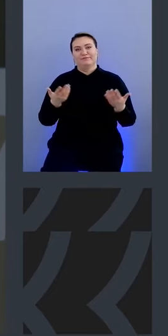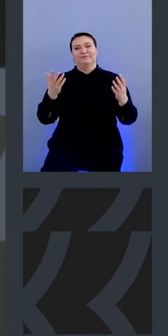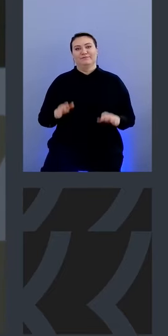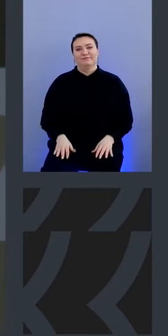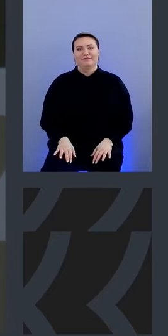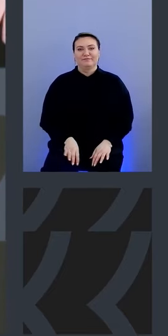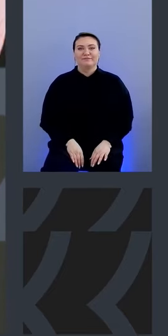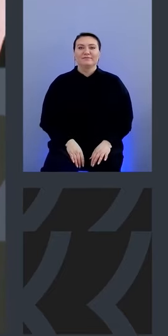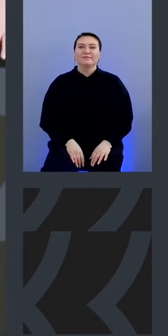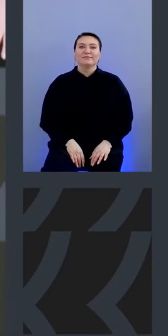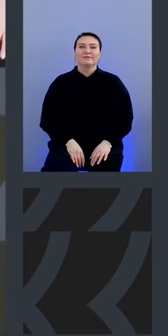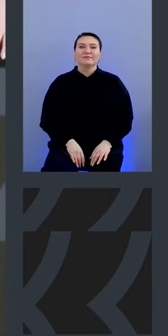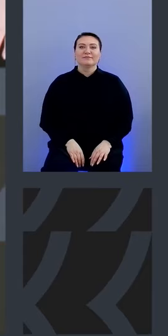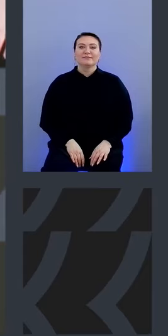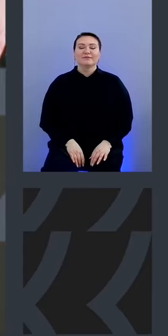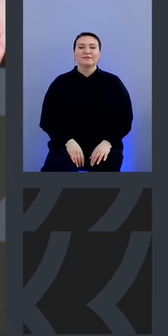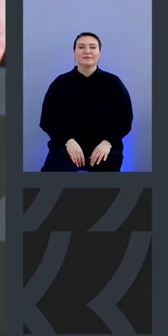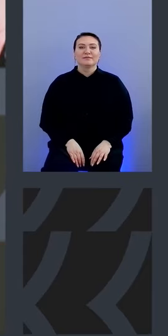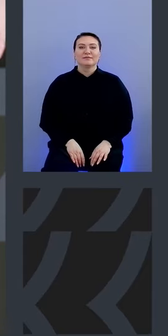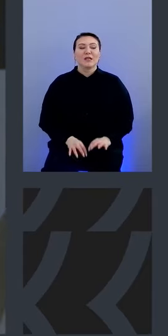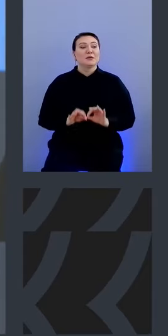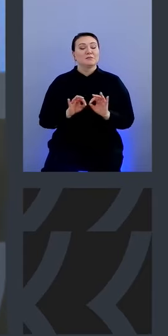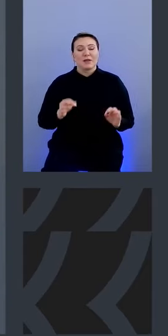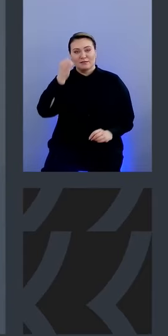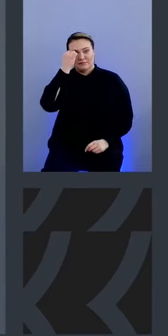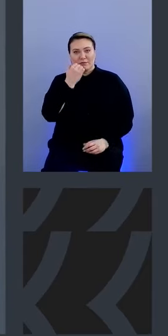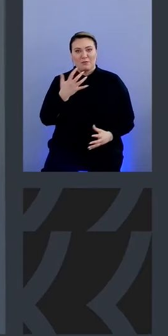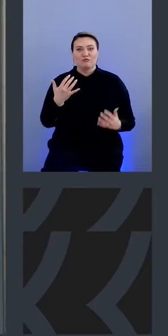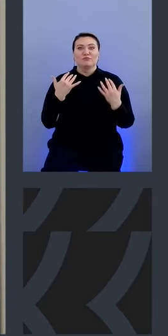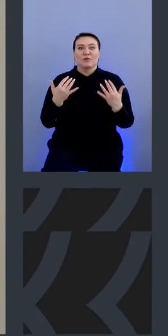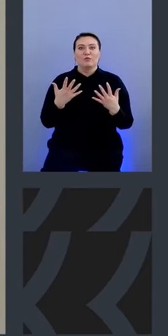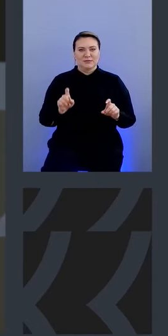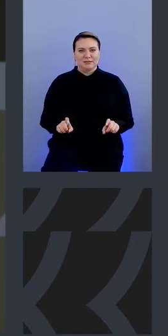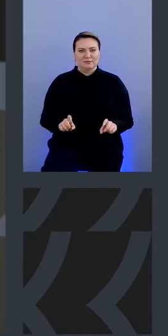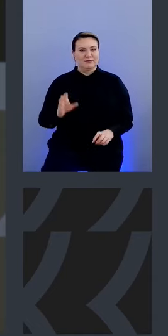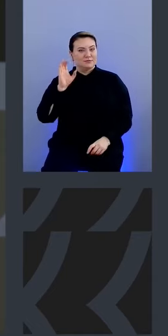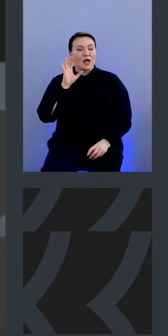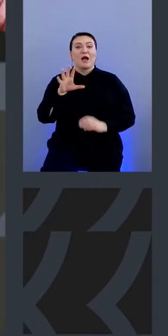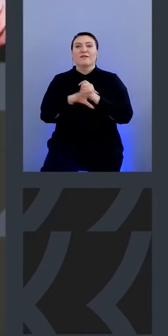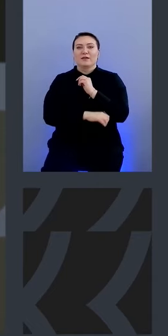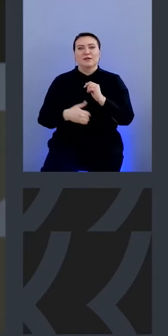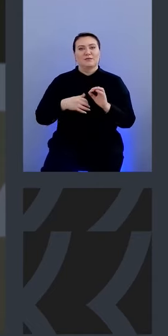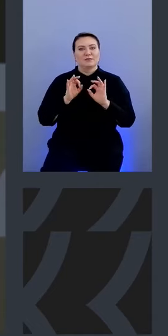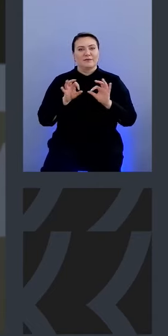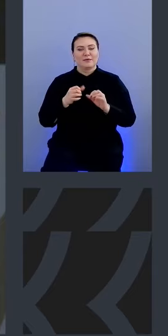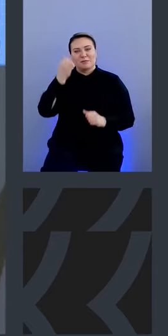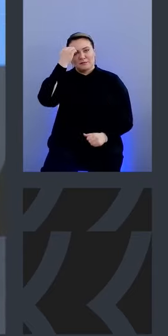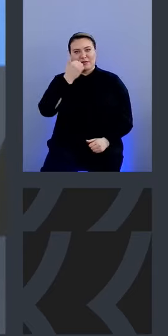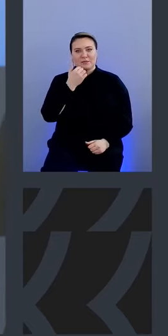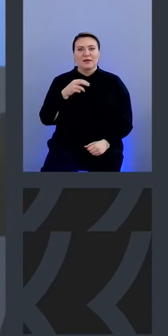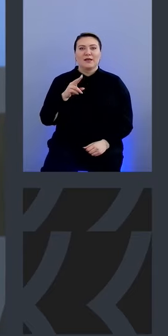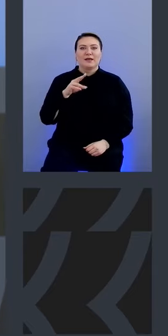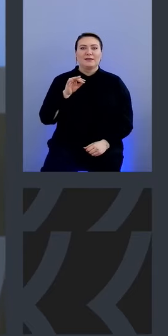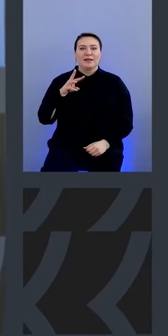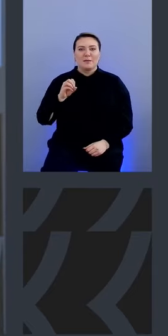Примерно так. Прекрасно. Спасибо. По крайней мере, зал начал улыбаться. Да, в конце хотелось бы сказать спасибо еще Диме